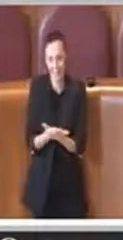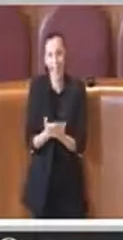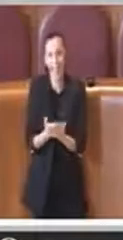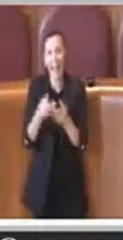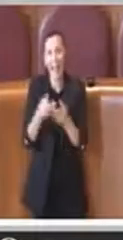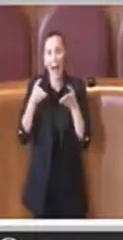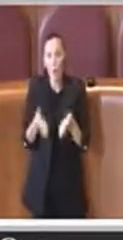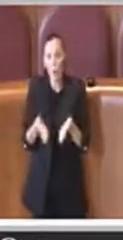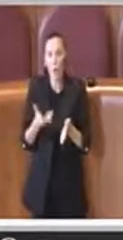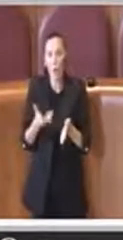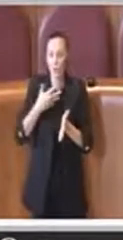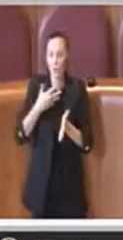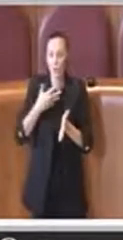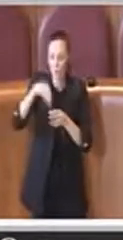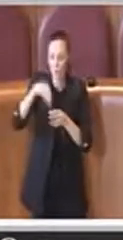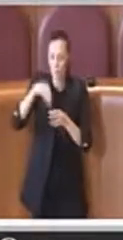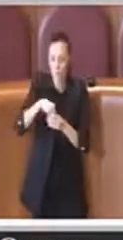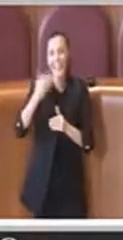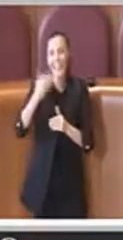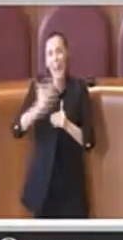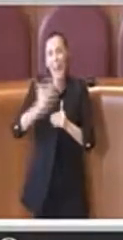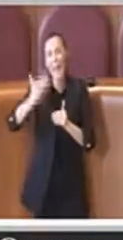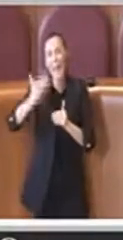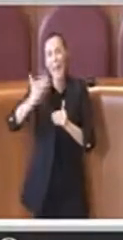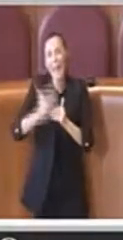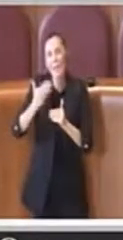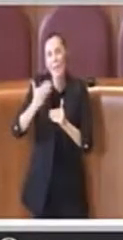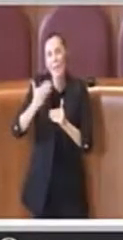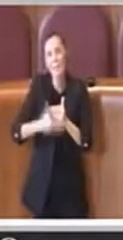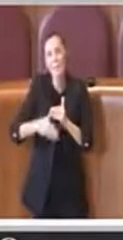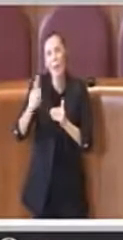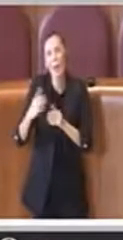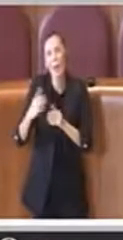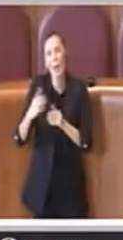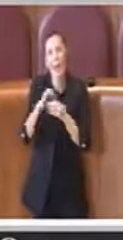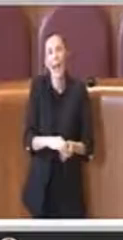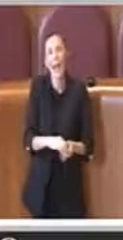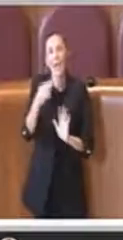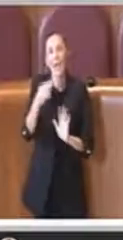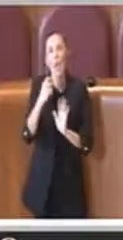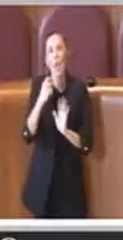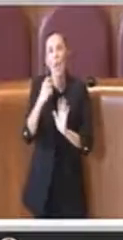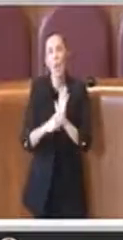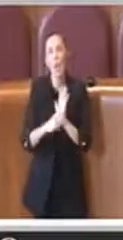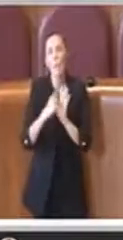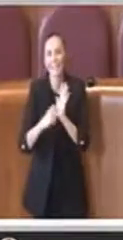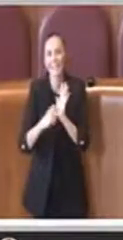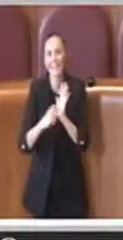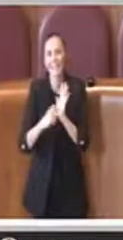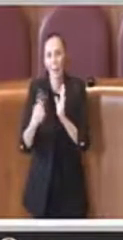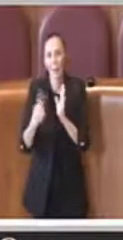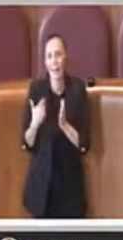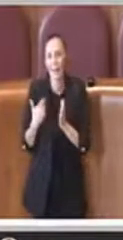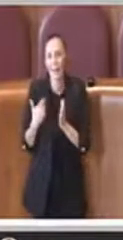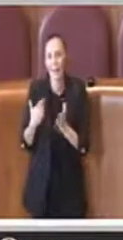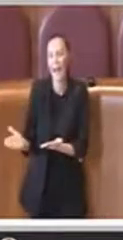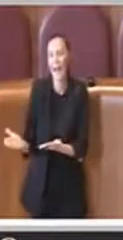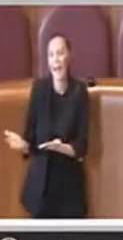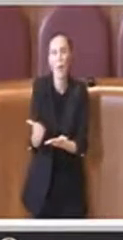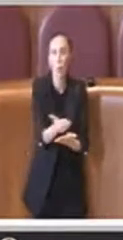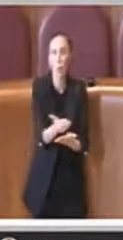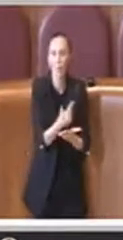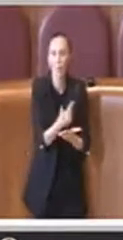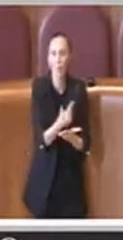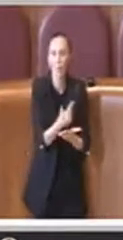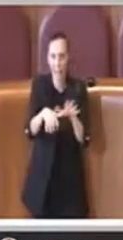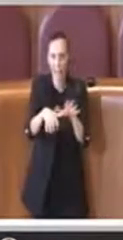vincoli e anche limiti di carattere normativo in merito al reclutamento di personale in materia di pubblico